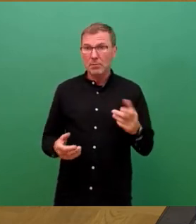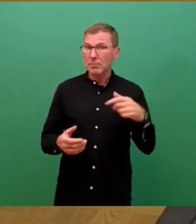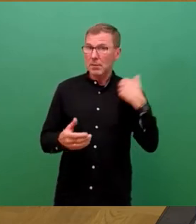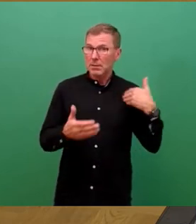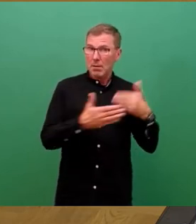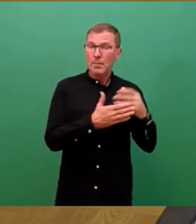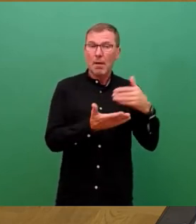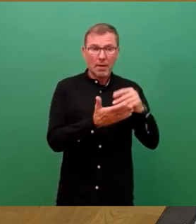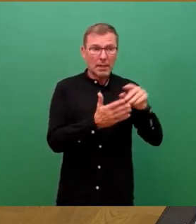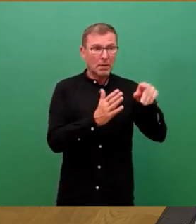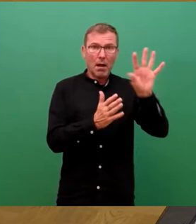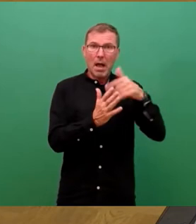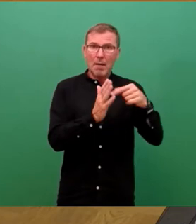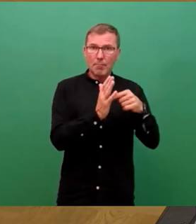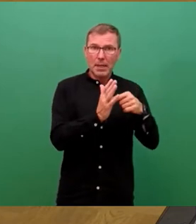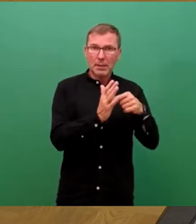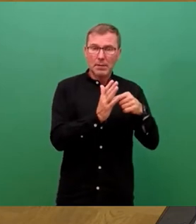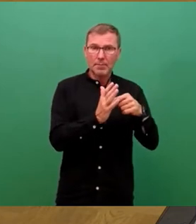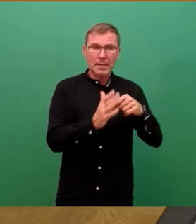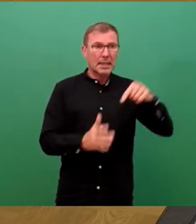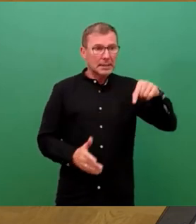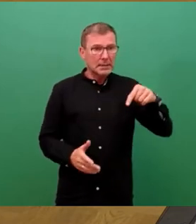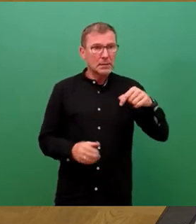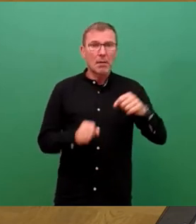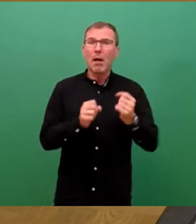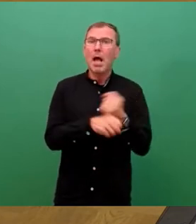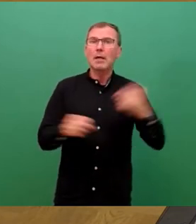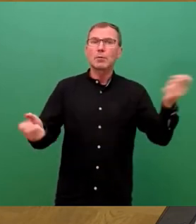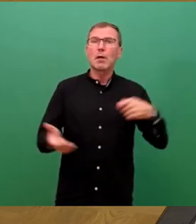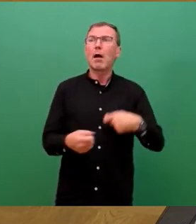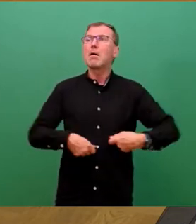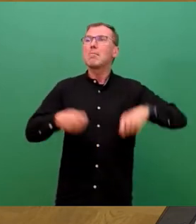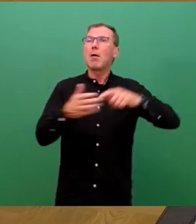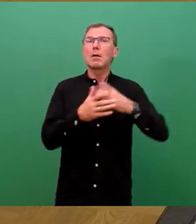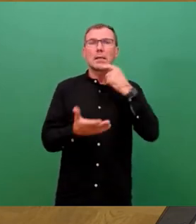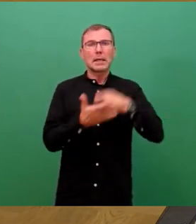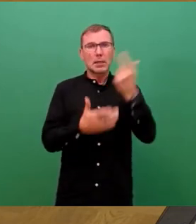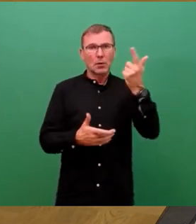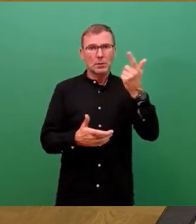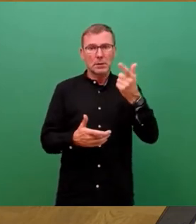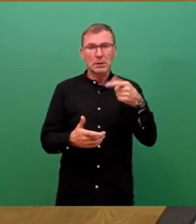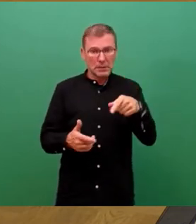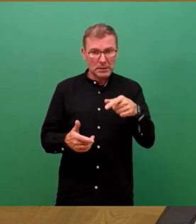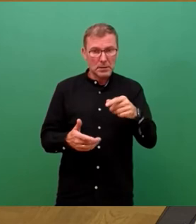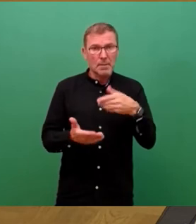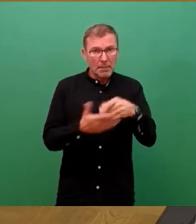weiterer dieser Mobi-Punkte angesichts explodierender Bau- und Energiekosten überdacht?